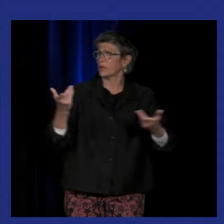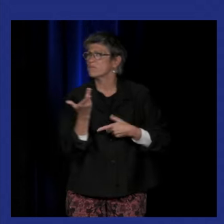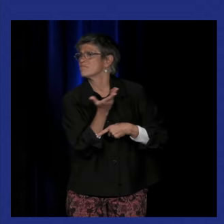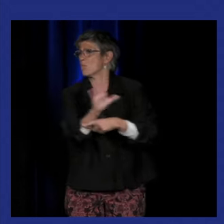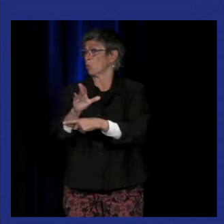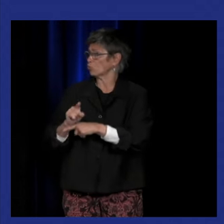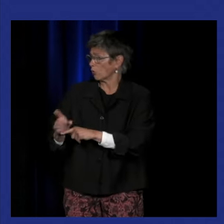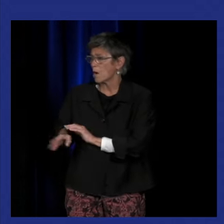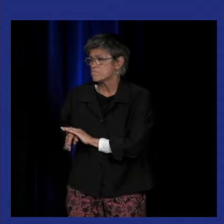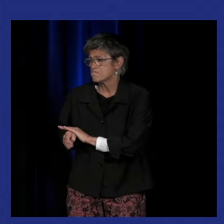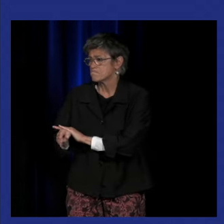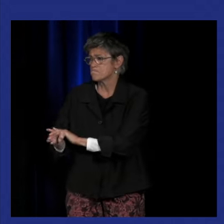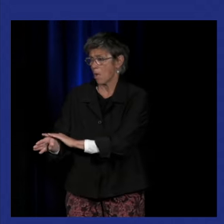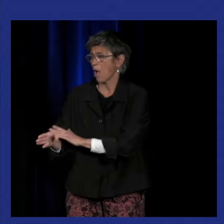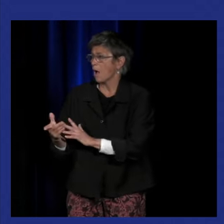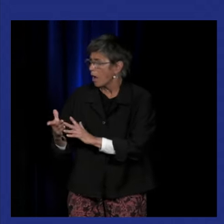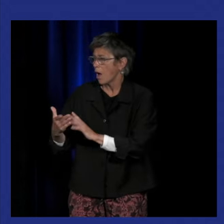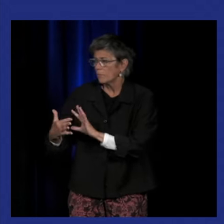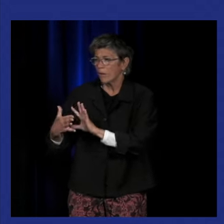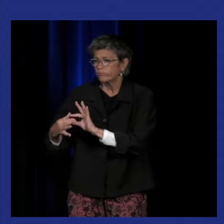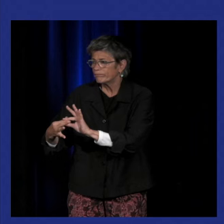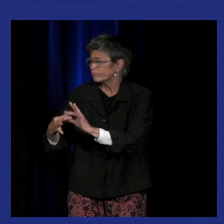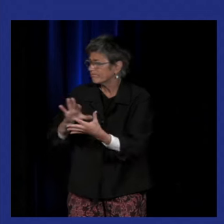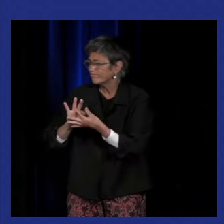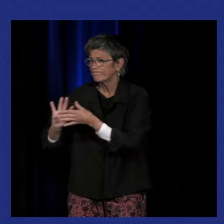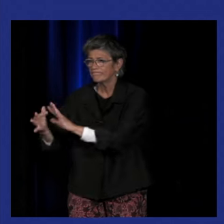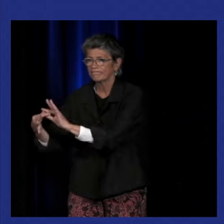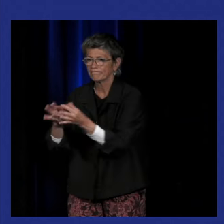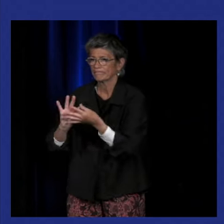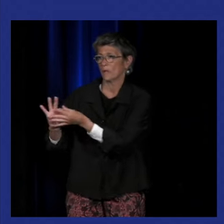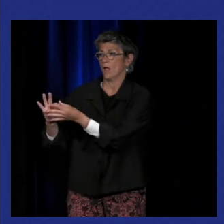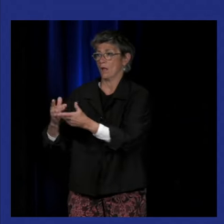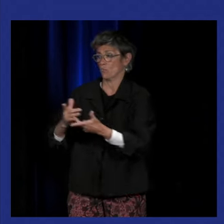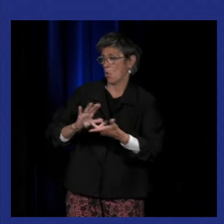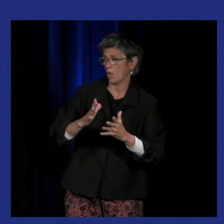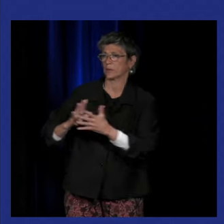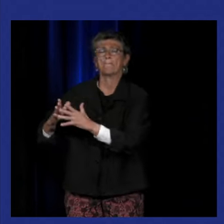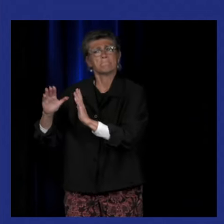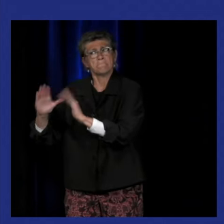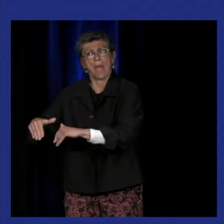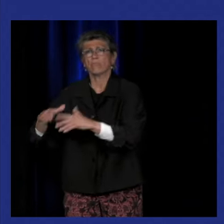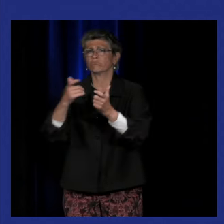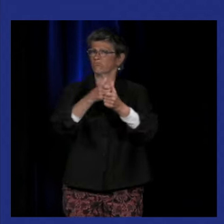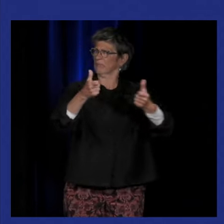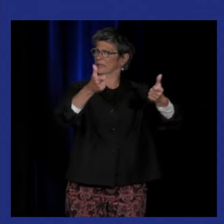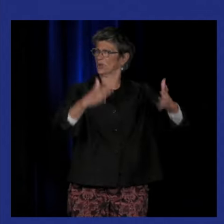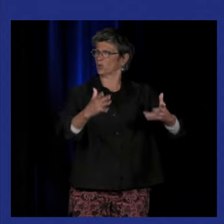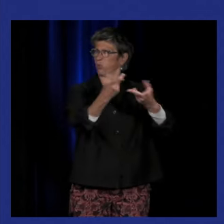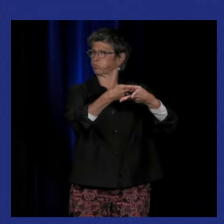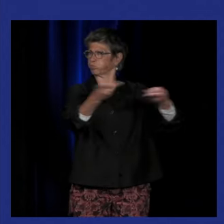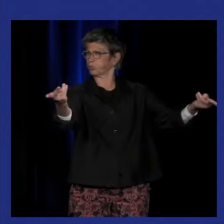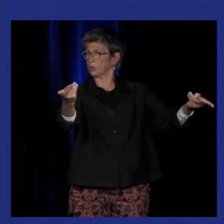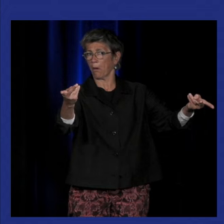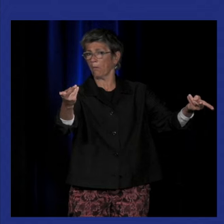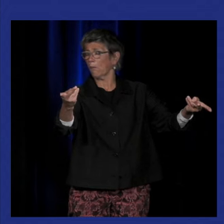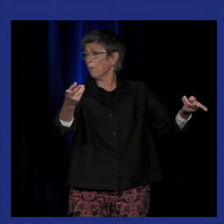manière souterraine dans la communauté sourde entretient les rapports entre les sourds et la langue des signes malgré le fait que dans la place publique donc dans